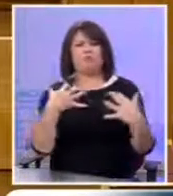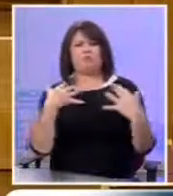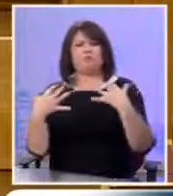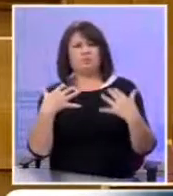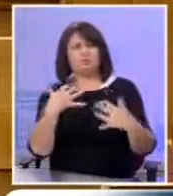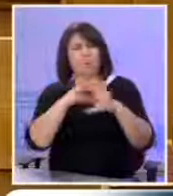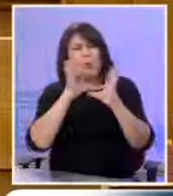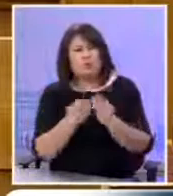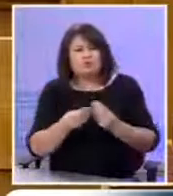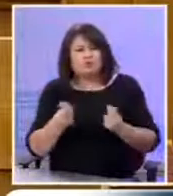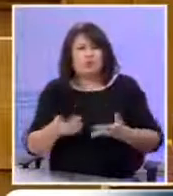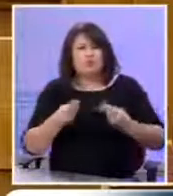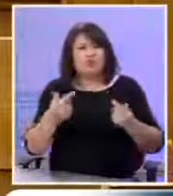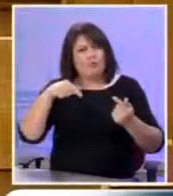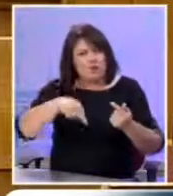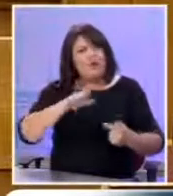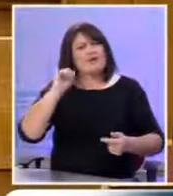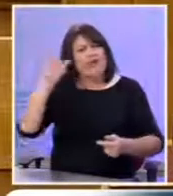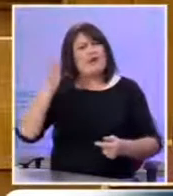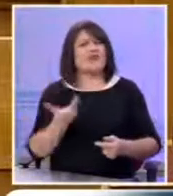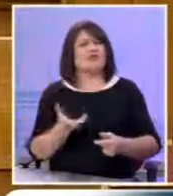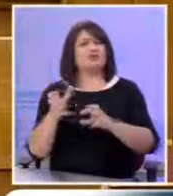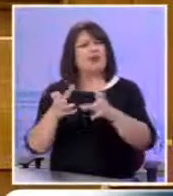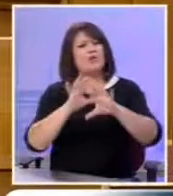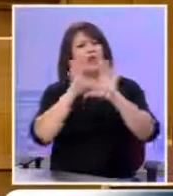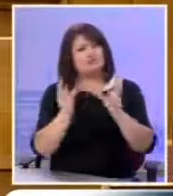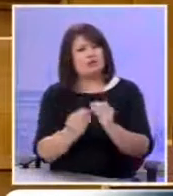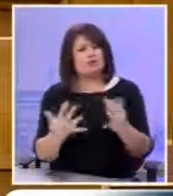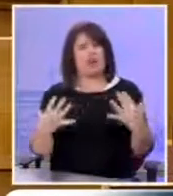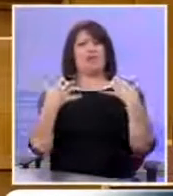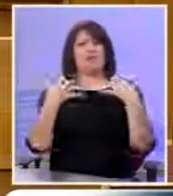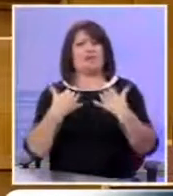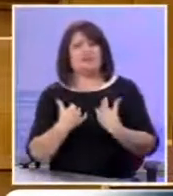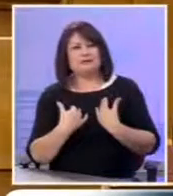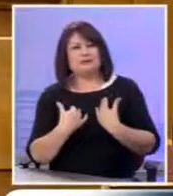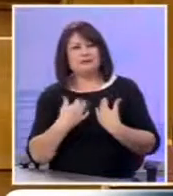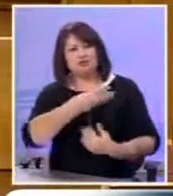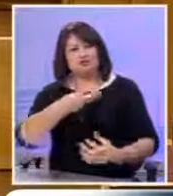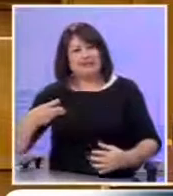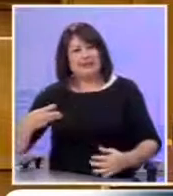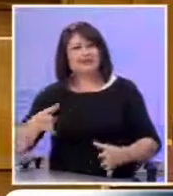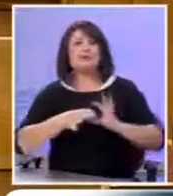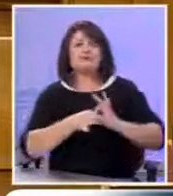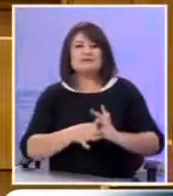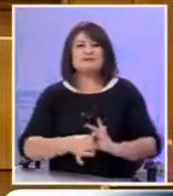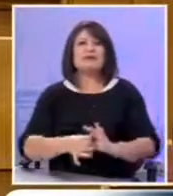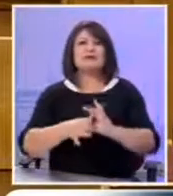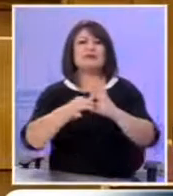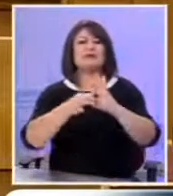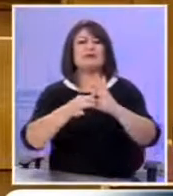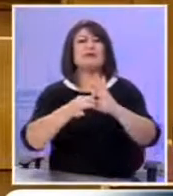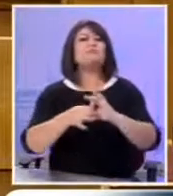όλα τα μέσα και κυρίως με τα συστημικά μαζικά μέσα μαζικής ενημέρωσης Η συνεχιζόμινη στέρηση